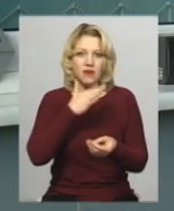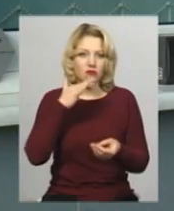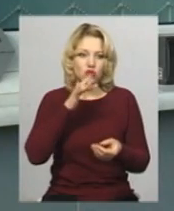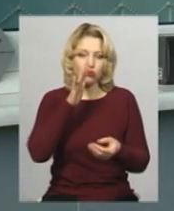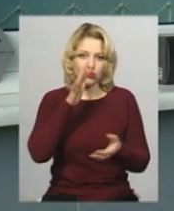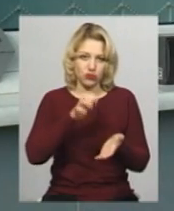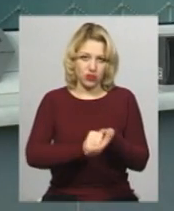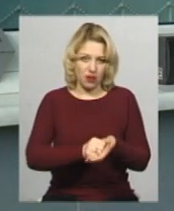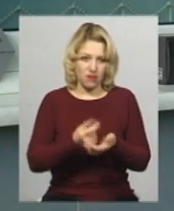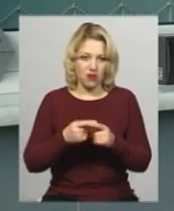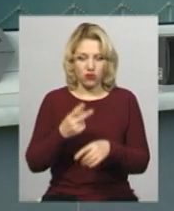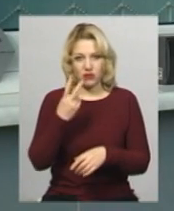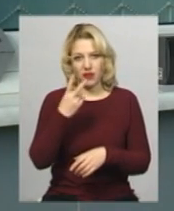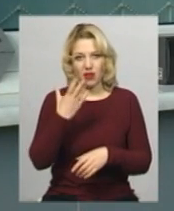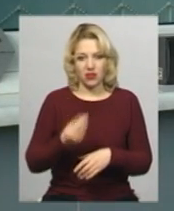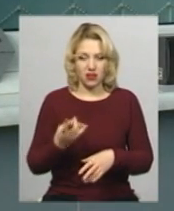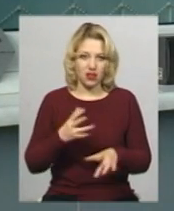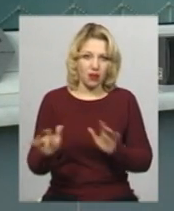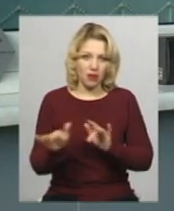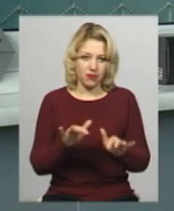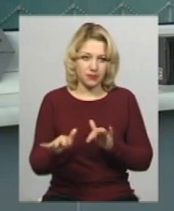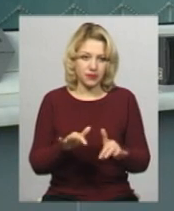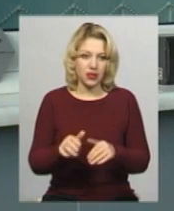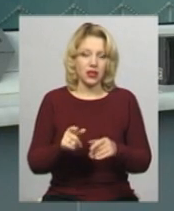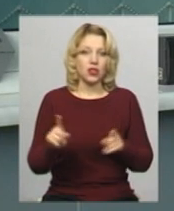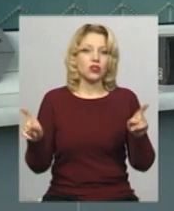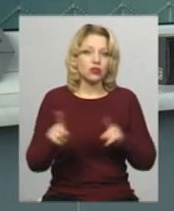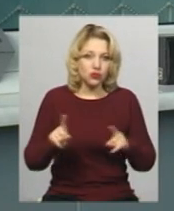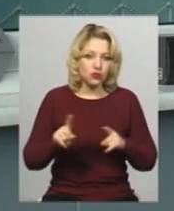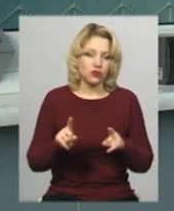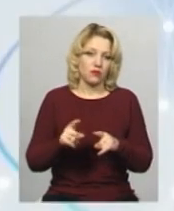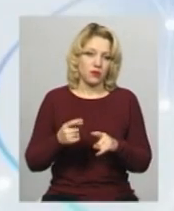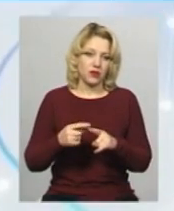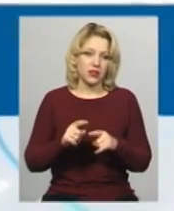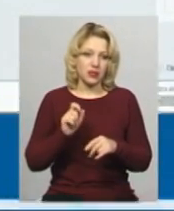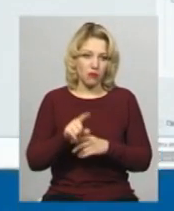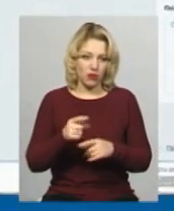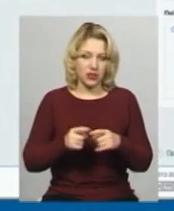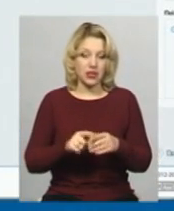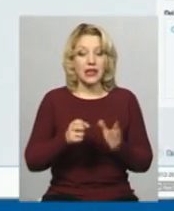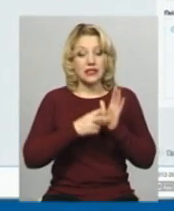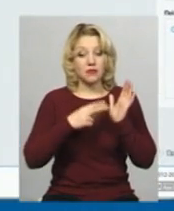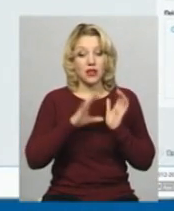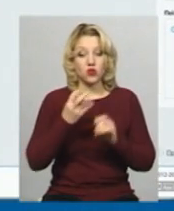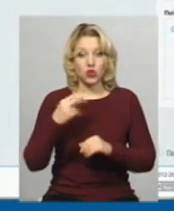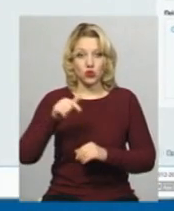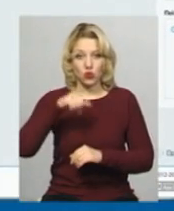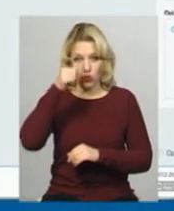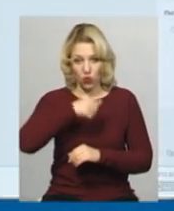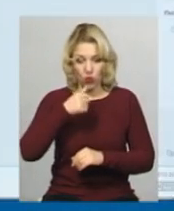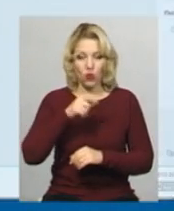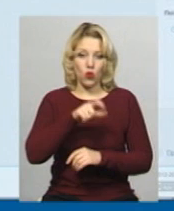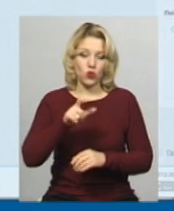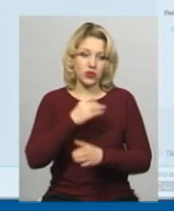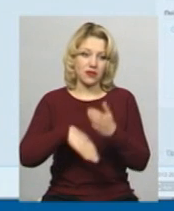часу. Мінімум два дні треба потратити на те, щоб замовити білет. З 17 січня цього року люди з